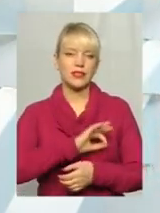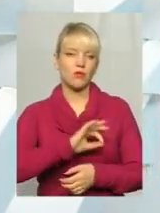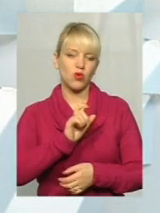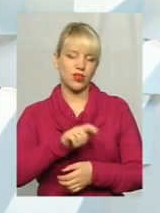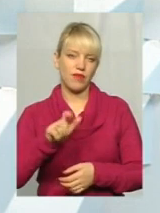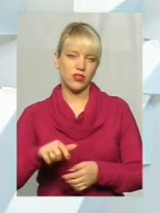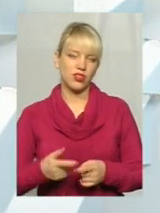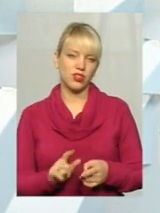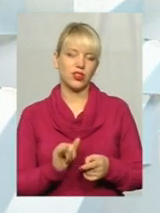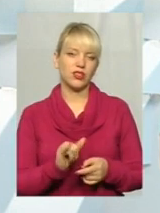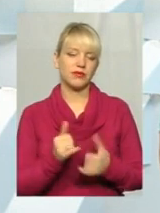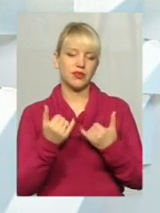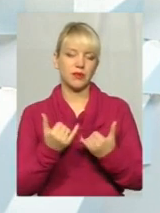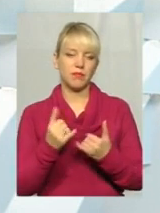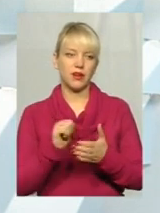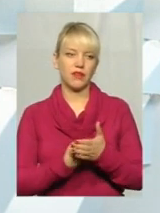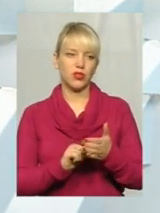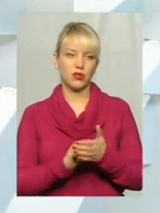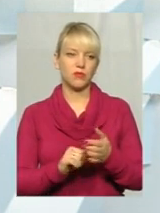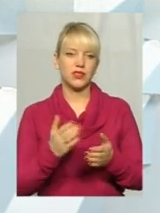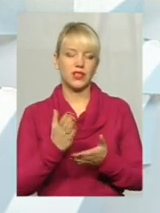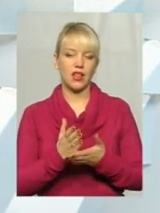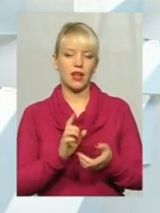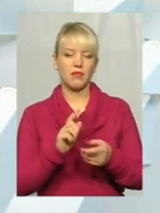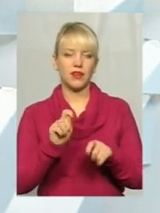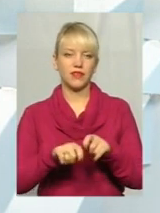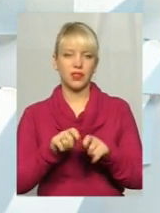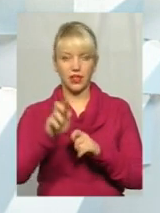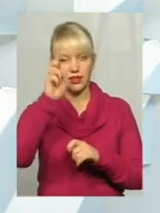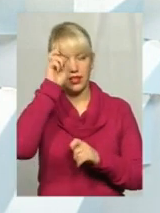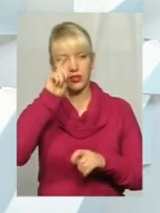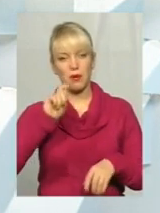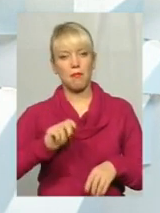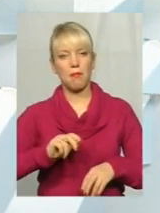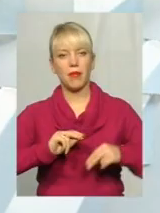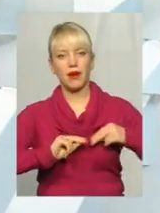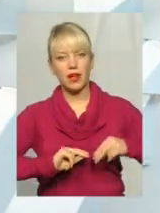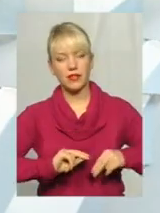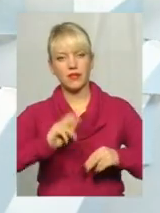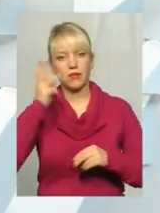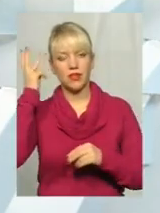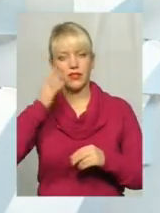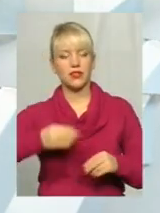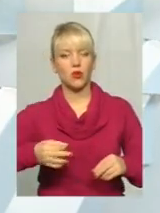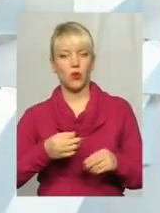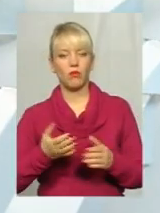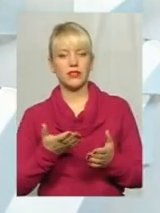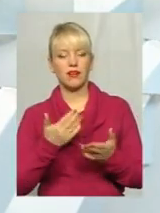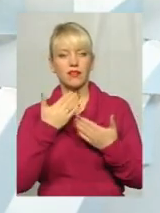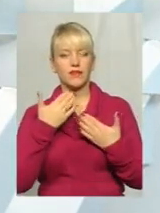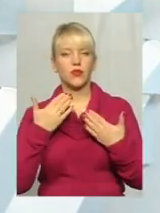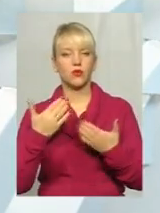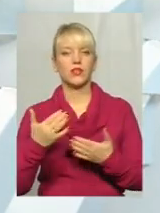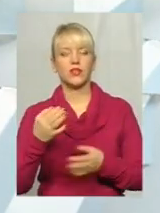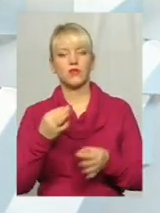приводом для сьогоднішньої розмови стала перевірка держпраці в Хмельницькій області, яка звернулася до суду, аби